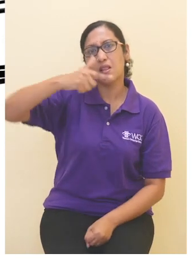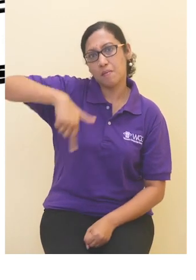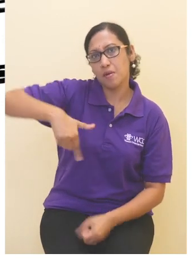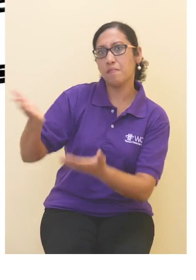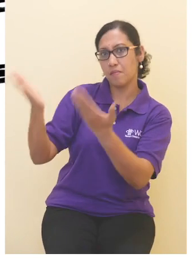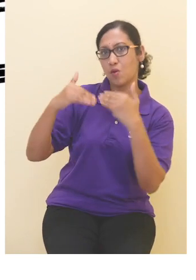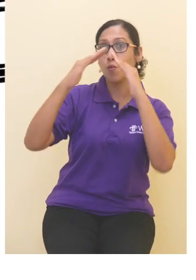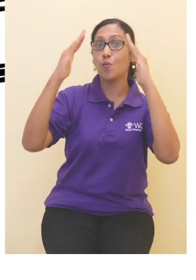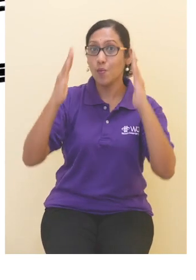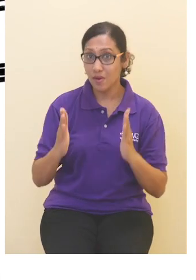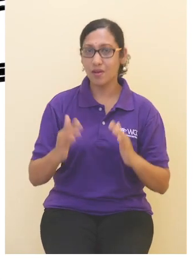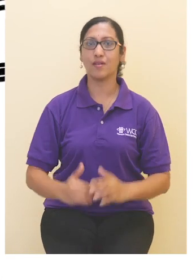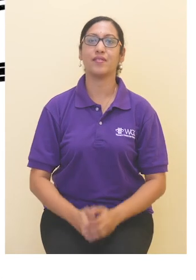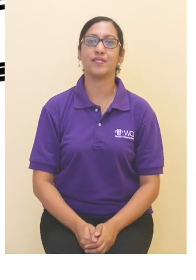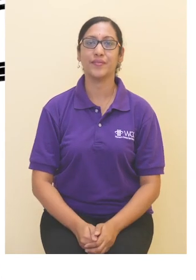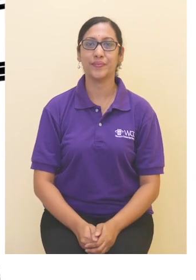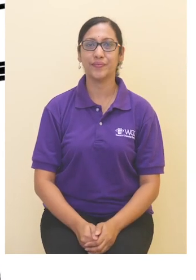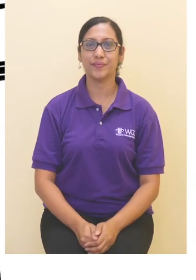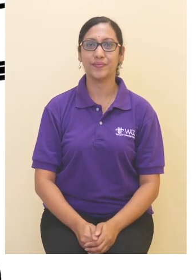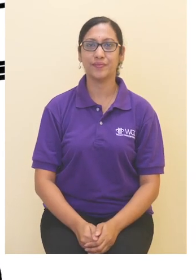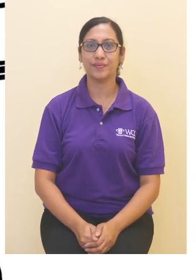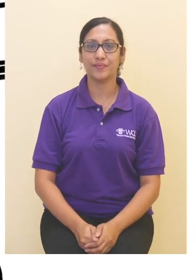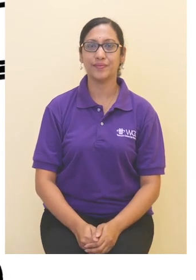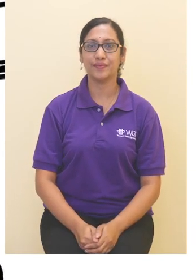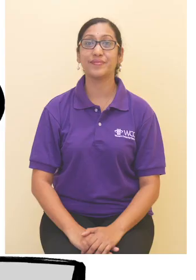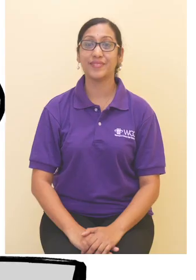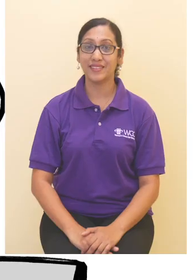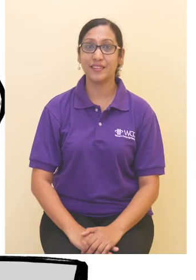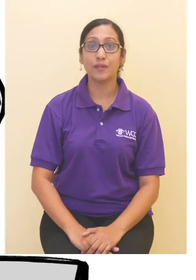Hakim bekerja sehingga lewat malam.